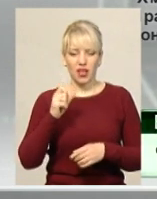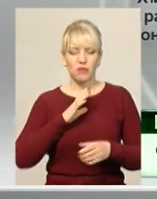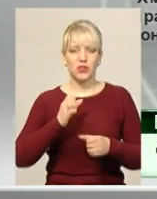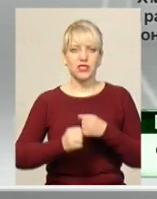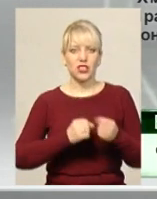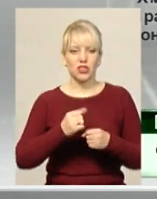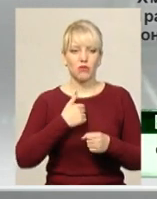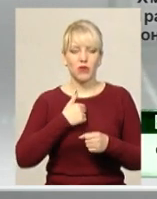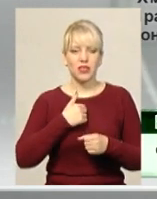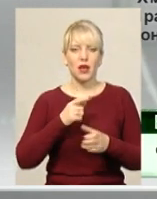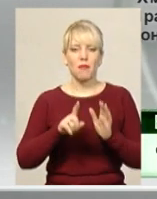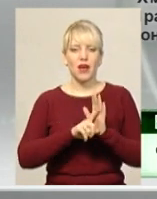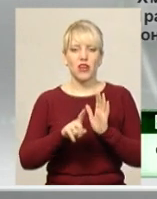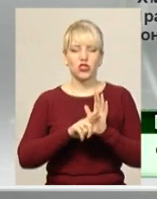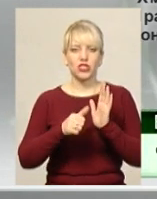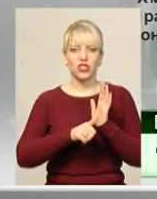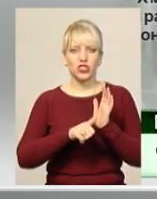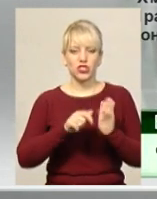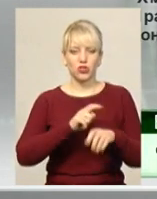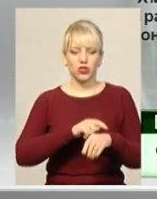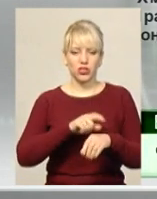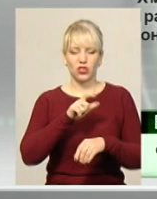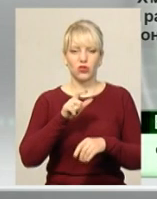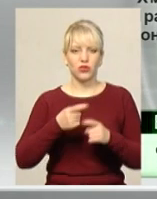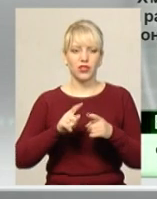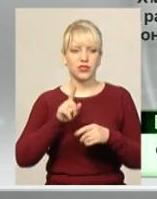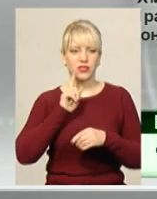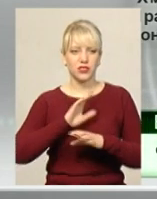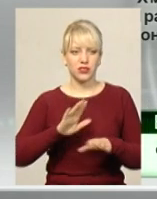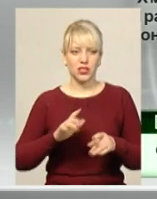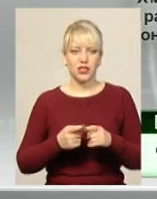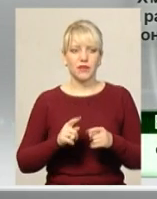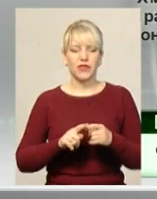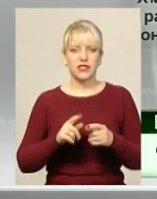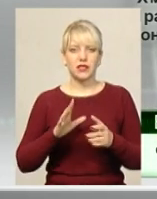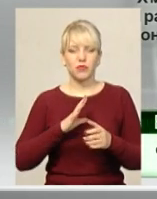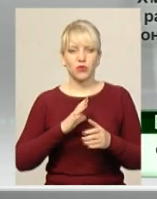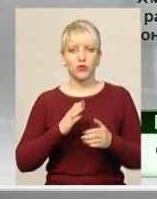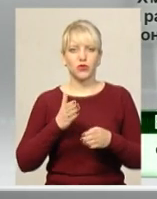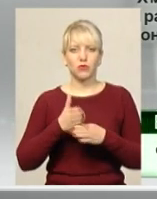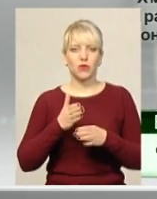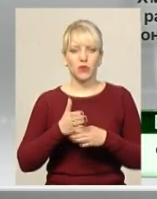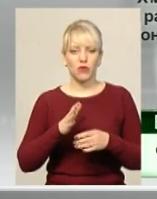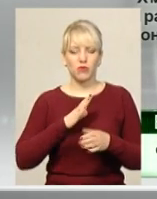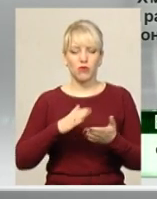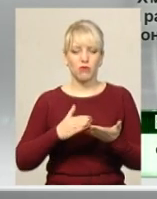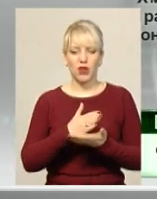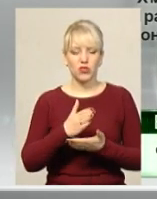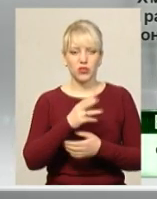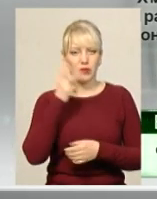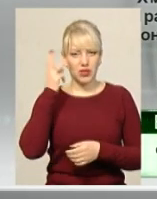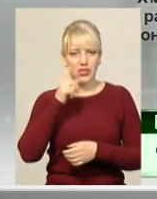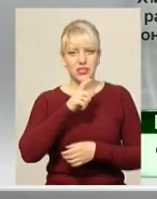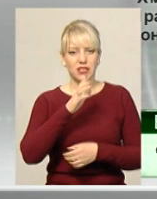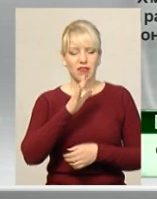дуже ранішній, в 6 годин. Людям це було трошки накладно. Добре їх виручав цей маршрут Хмельницький-Вінків. І практично